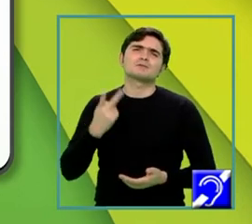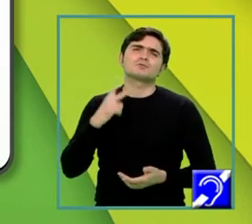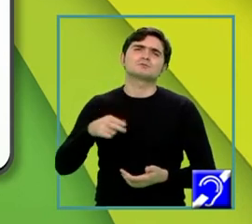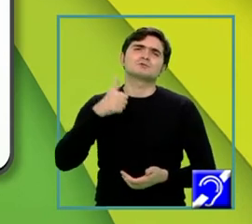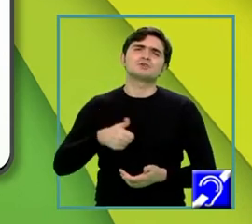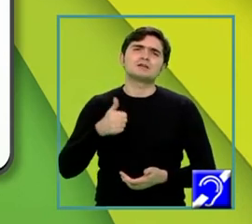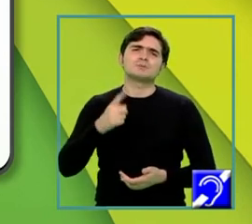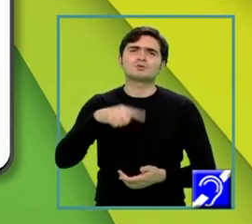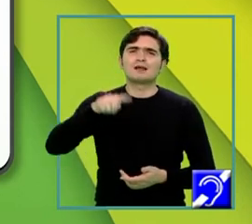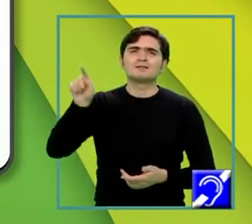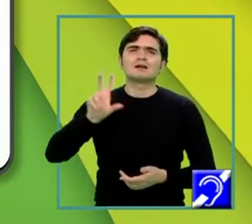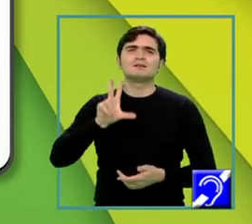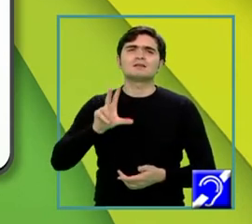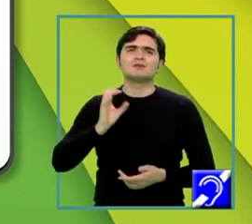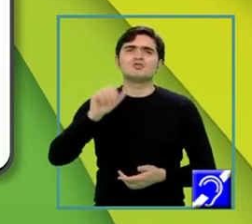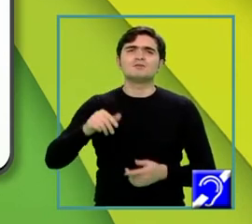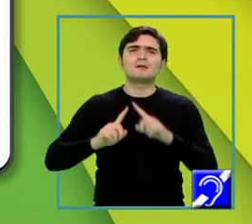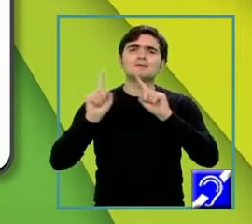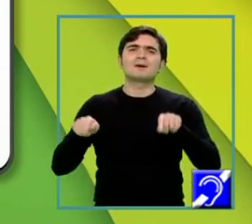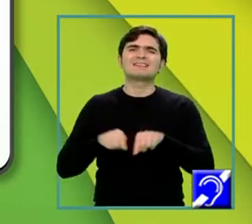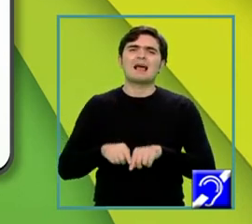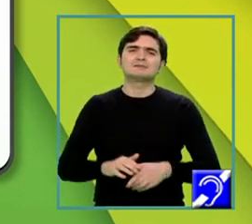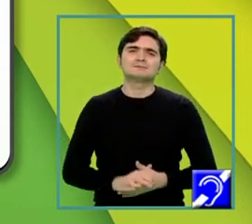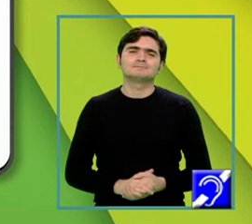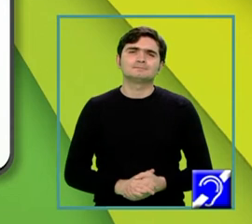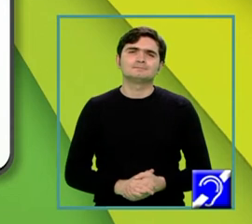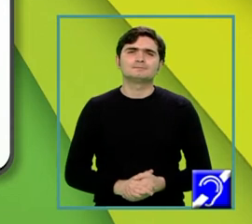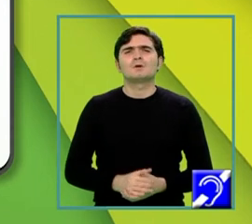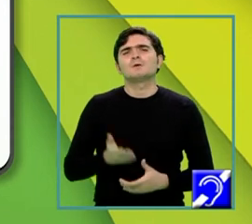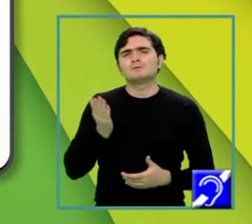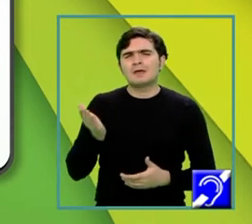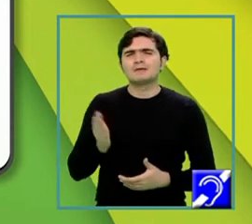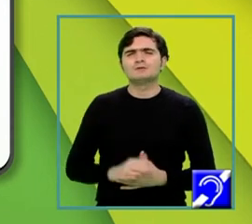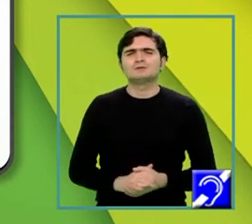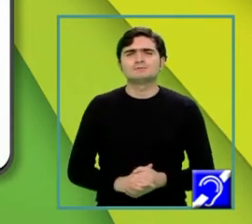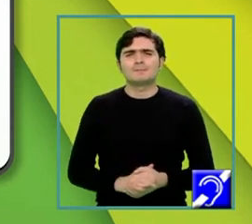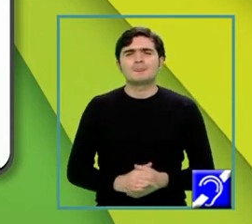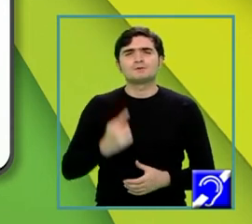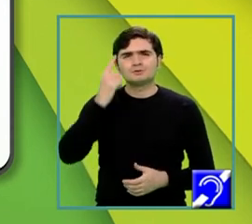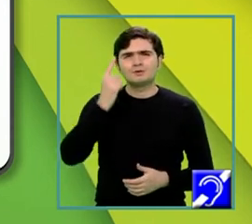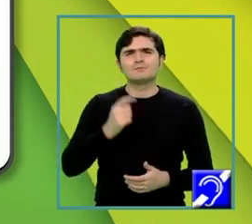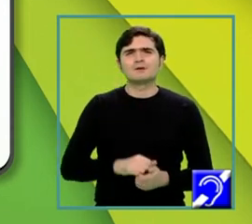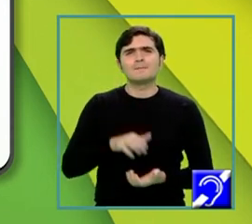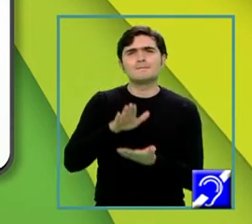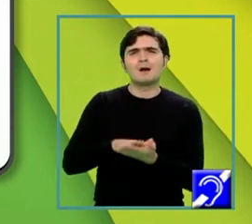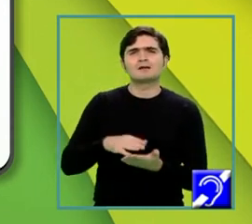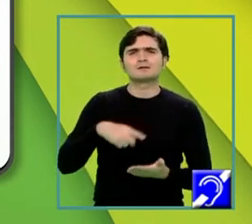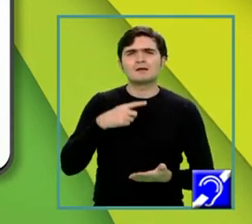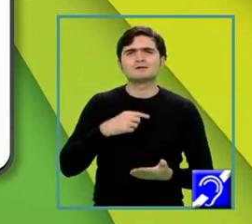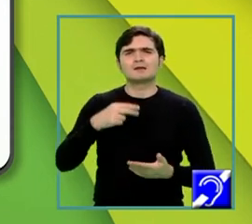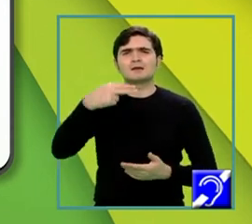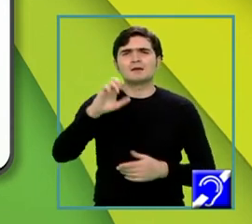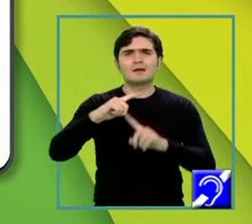216 radical din 3 centimetri pătrați. De aici știm că baza este un